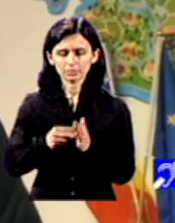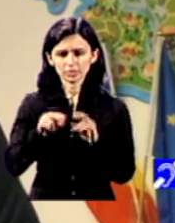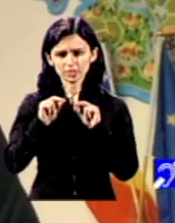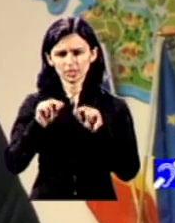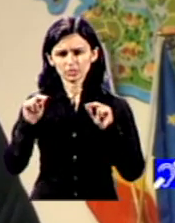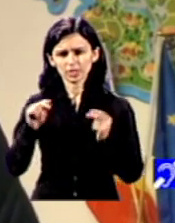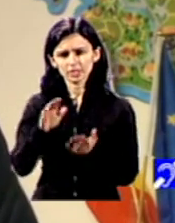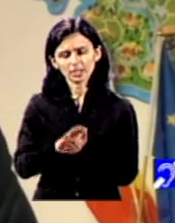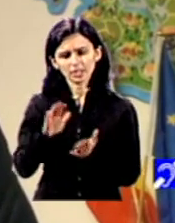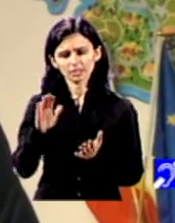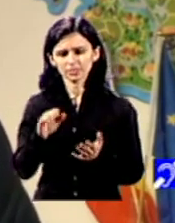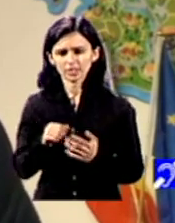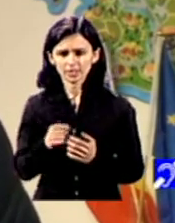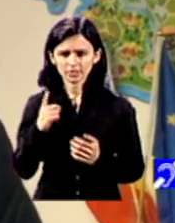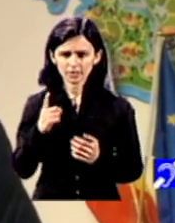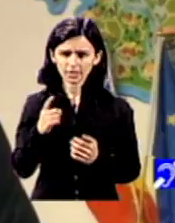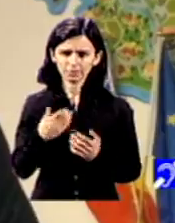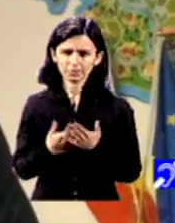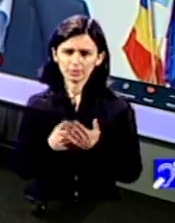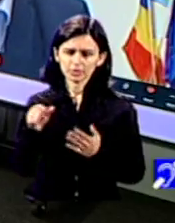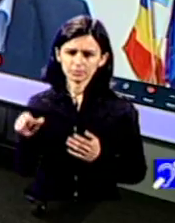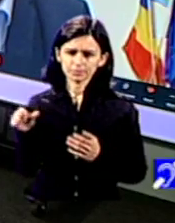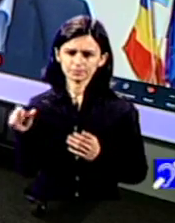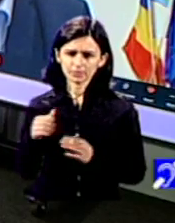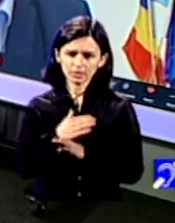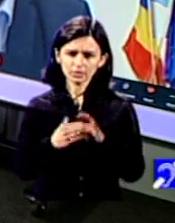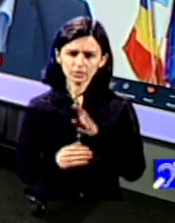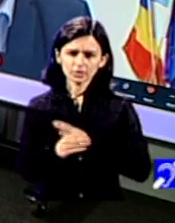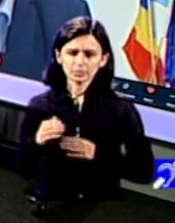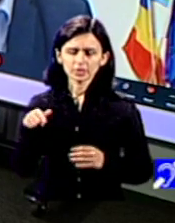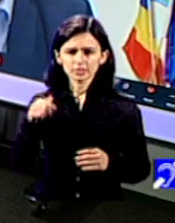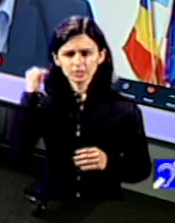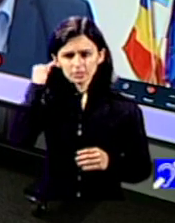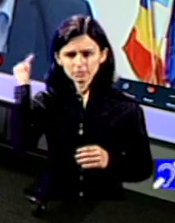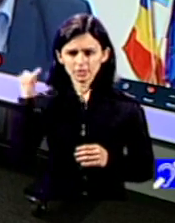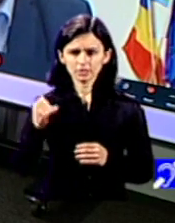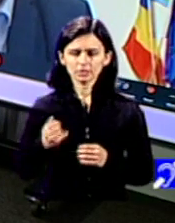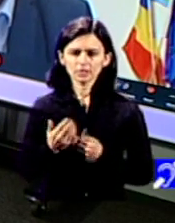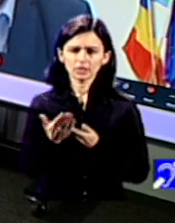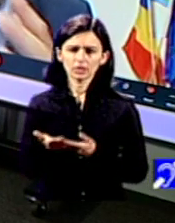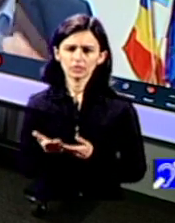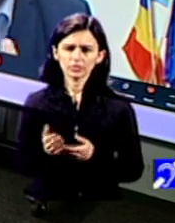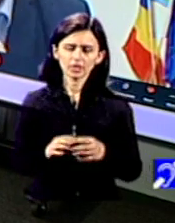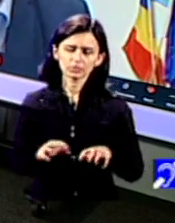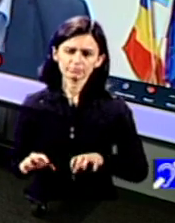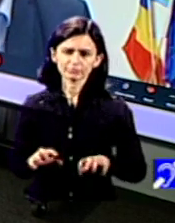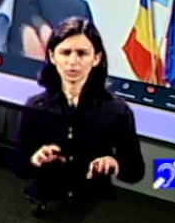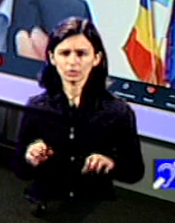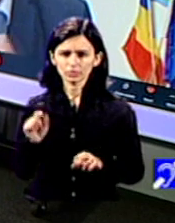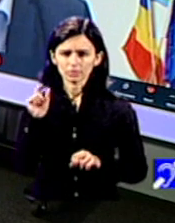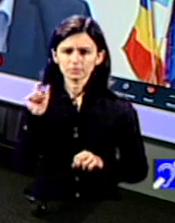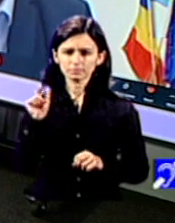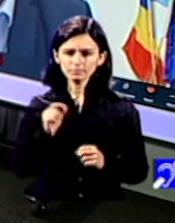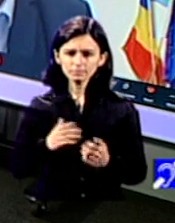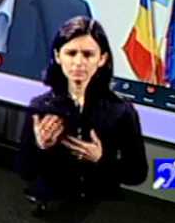calificări suplimentare dar mai ales în cazul personale cu dizabilități ideea aceasta de a asigura un minim confort un minim confort din care